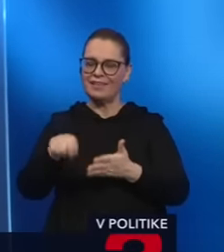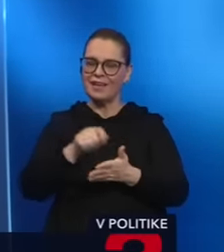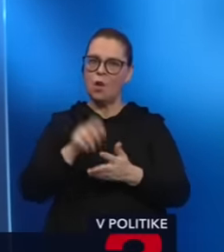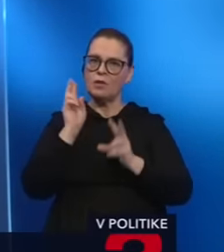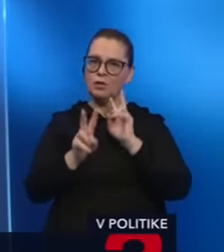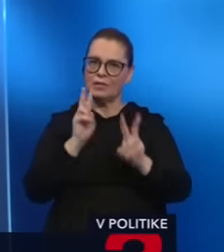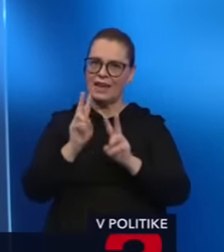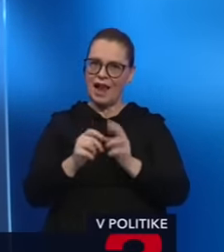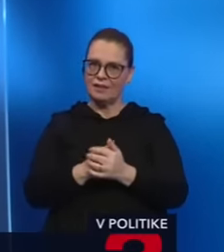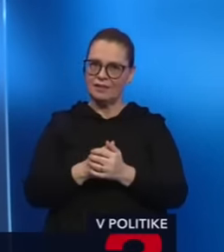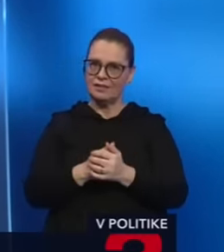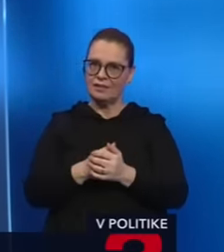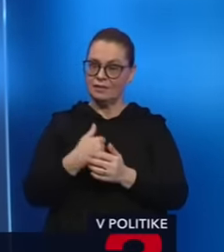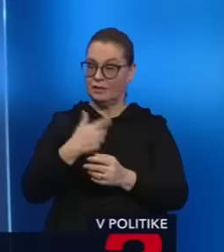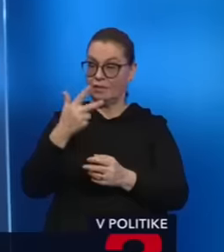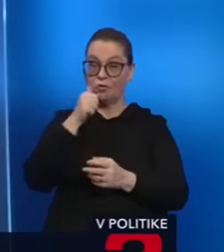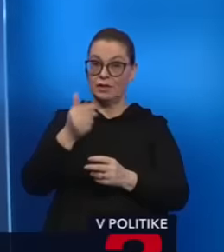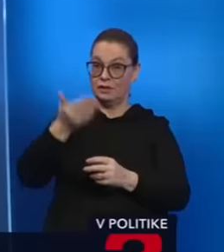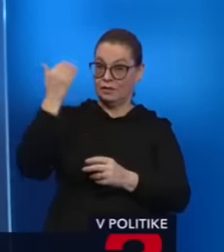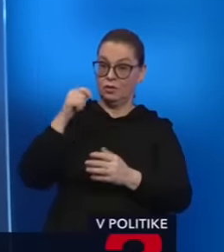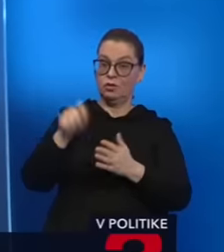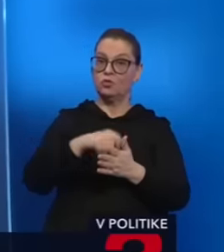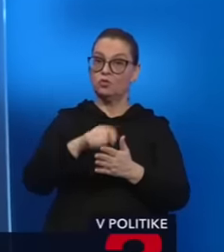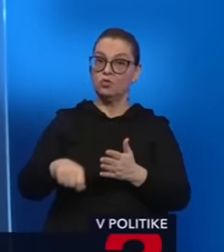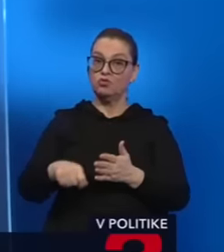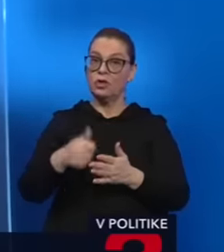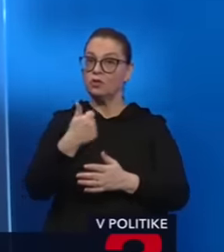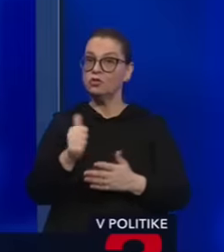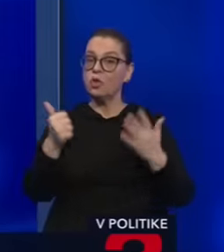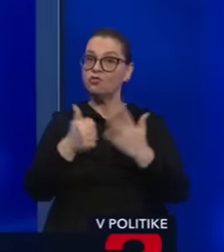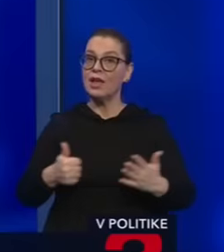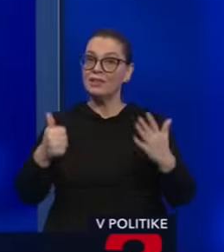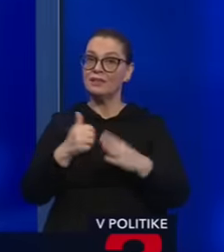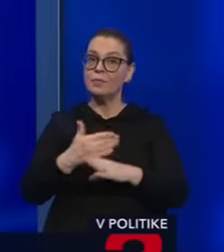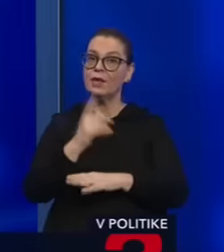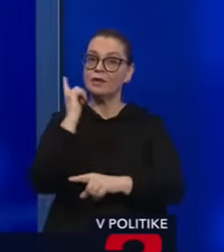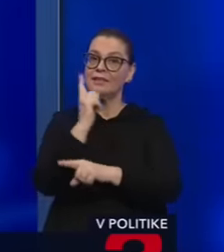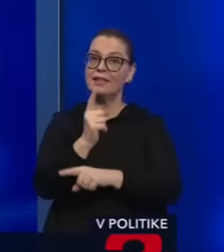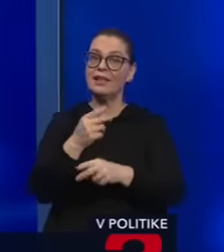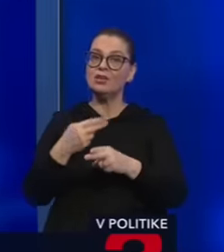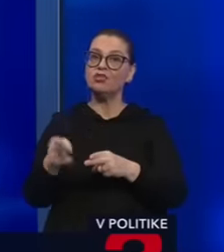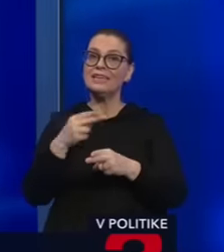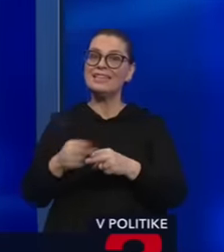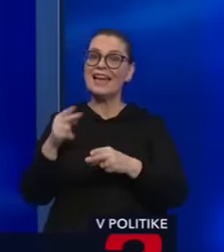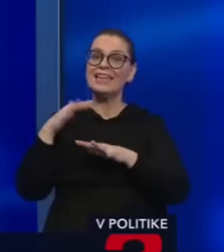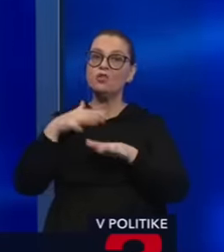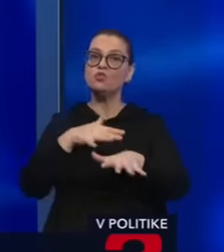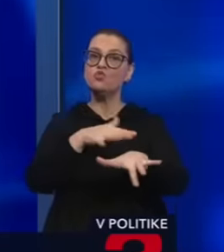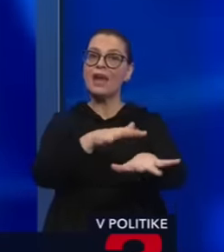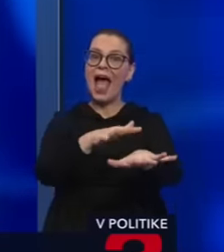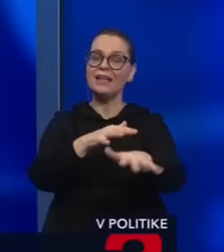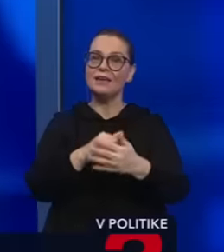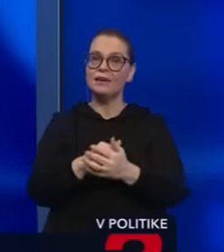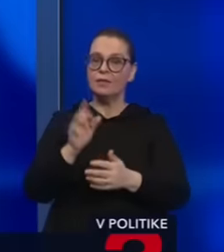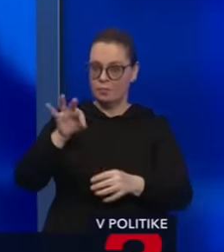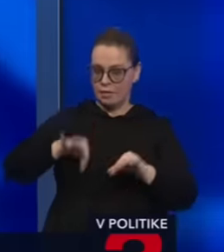neviem, či ste zaregistroili, ja som 3 dní dozadu zrušil, pán Šipoš, 160 miliónový tender na čistenie Dunaja, ktorý mali v